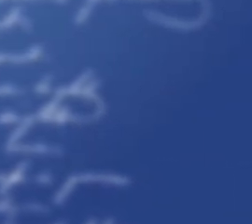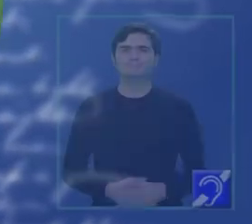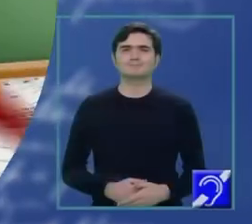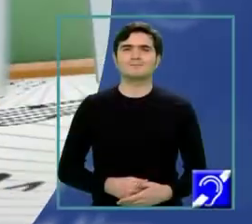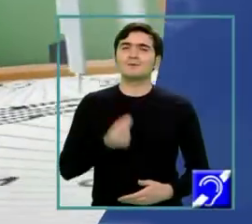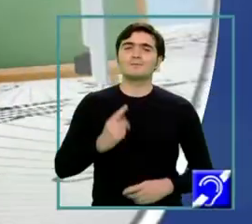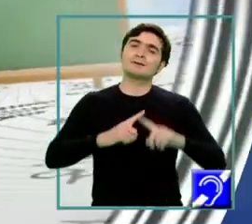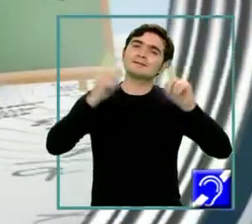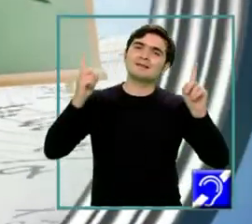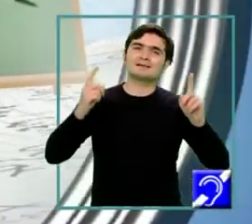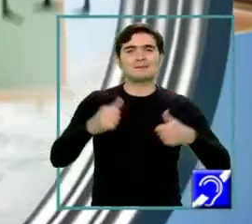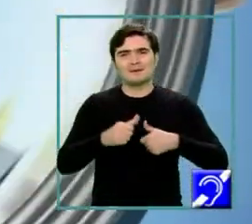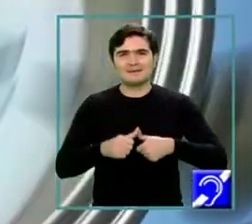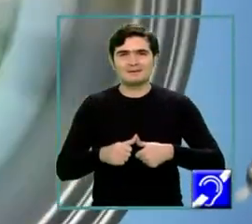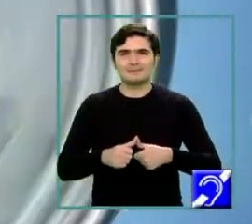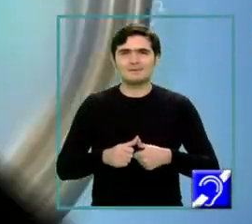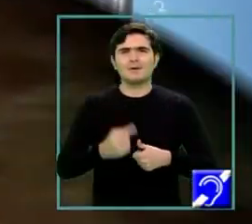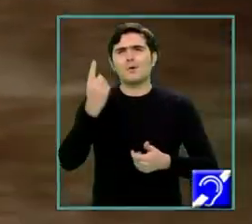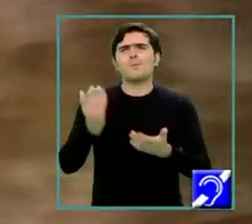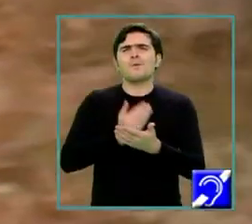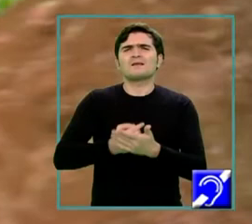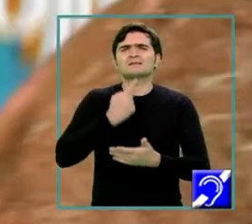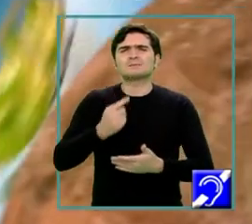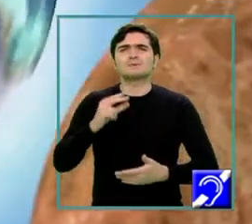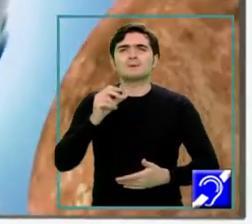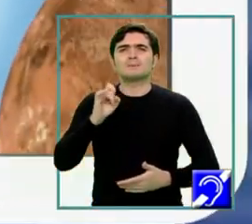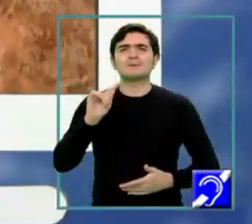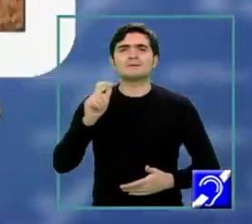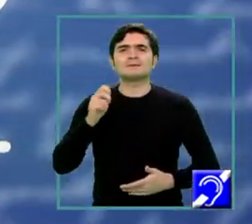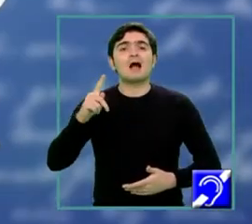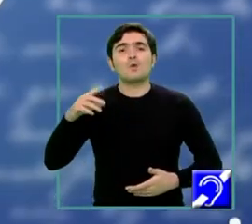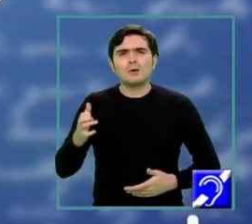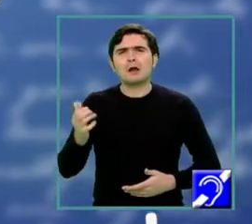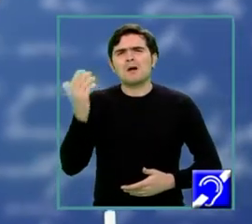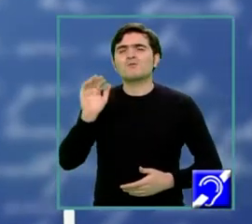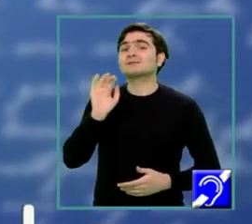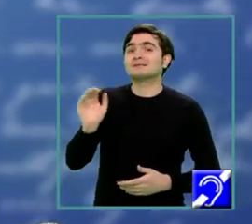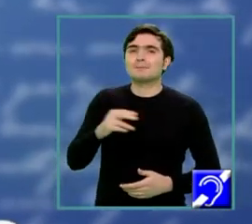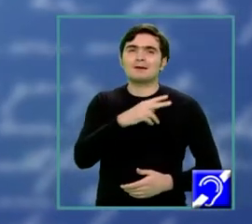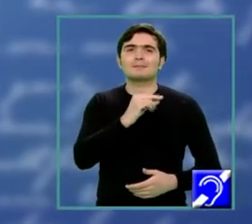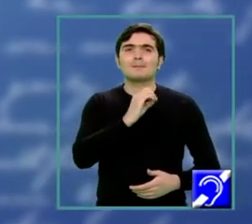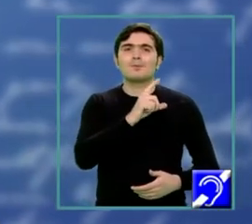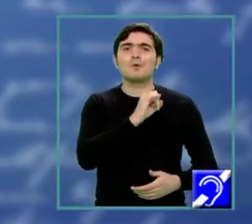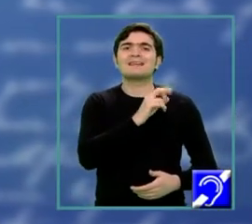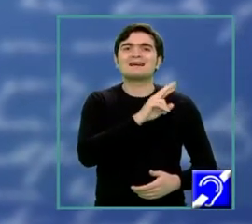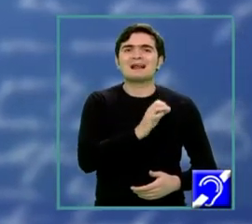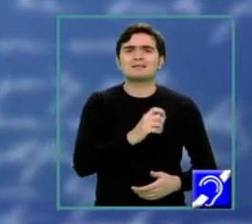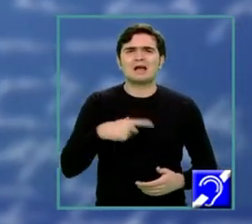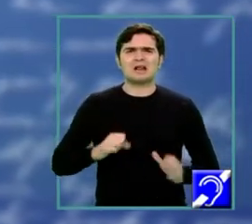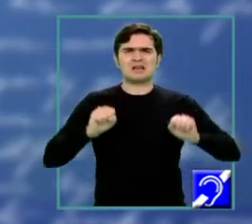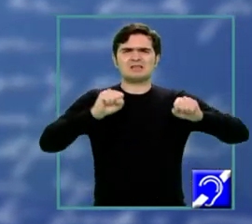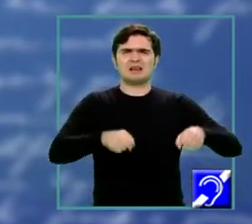Bună dimineața, prieteni! După o legendă, se spune că Pitagora, fiind întrebat de către Policrate, tiranul